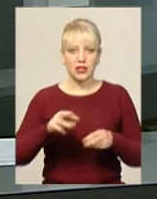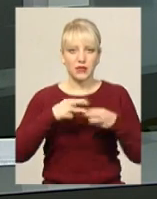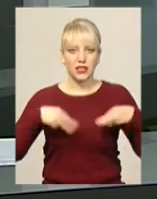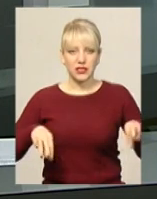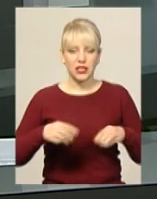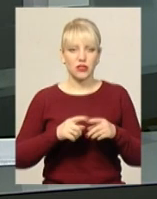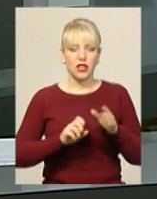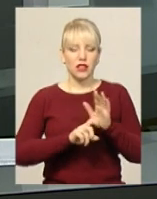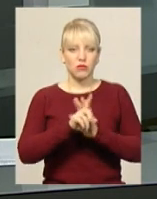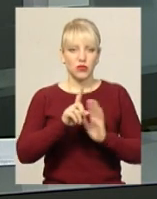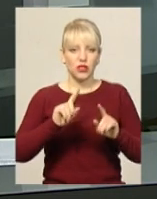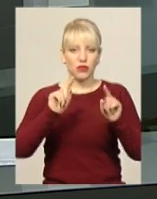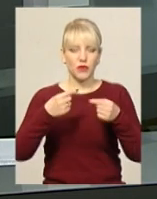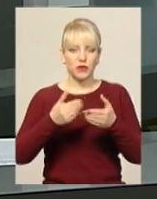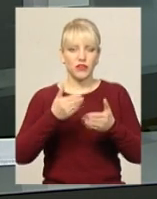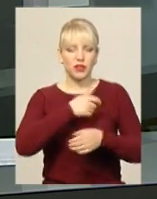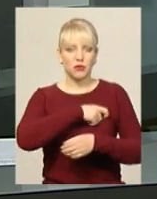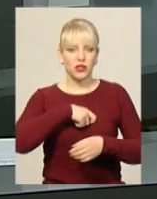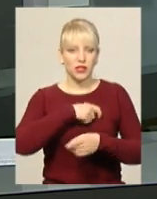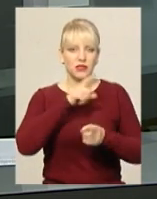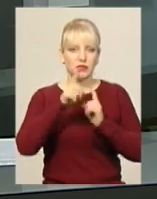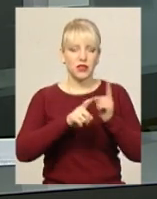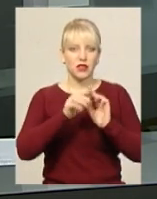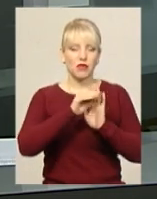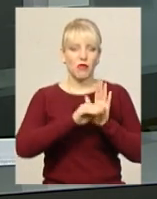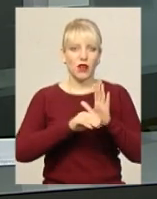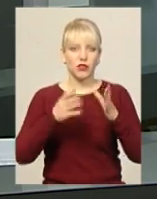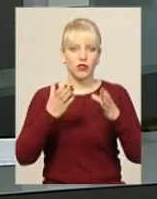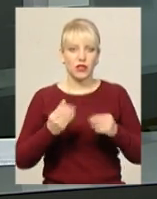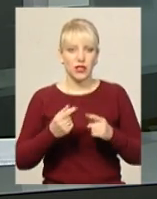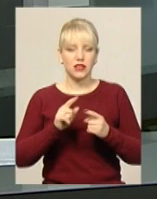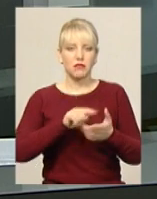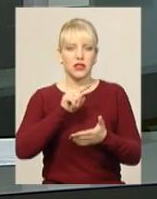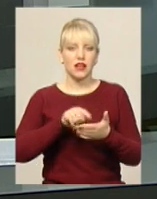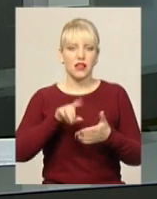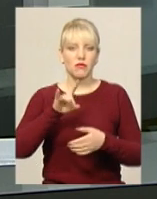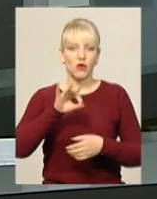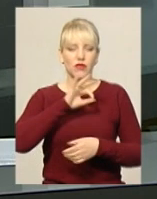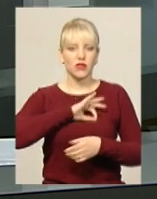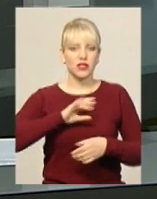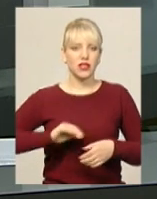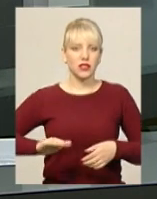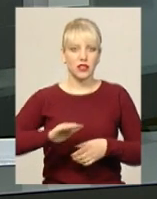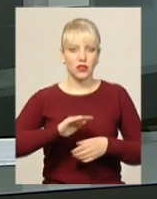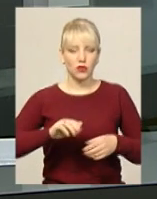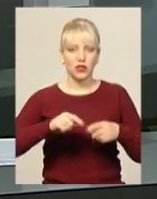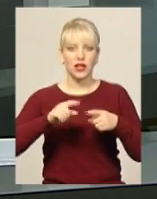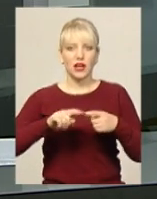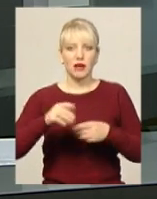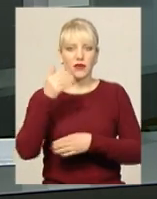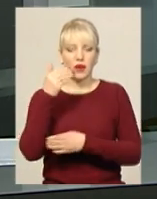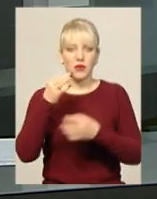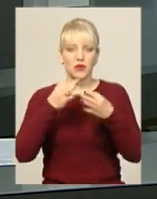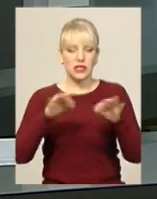десяти бійців АТО вимагали від депутатів змінити порядок денний. А саме питання про використання на території області прапора національної